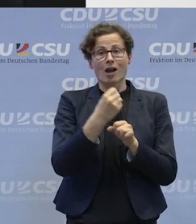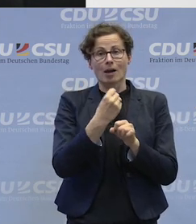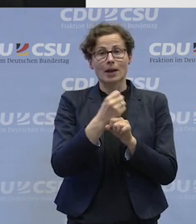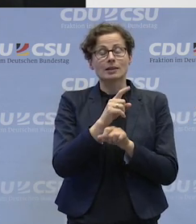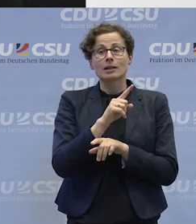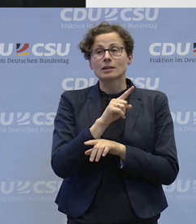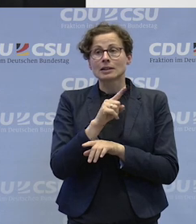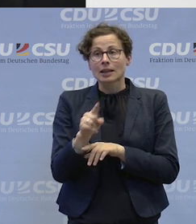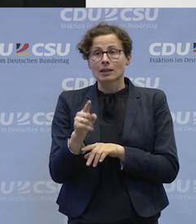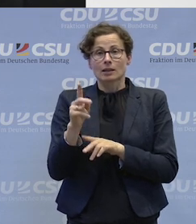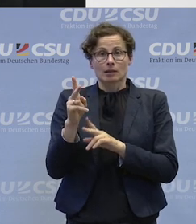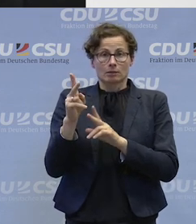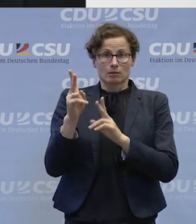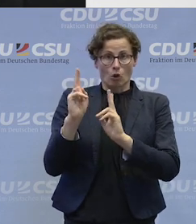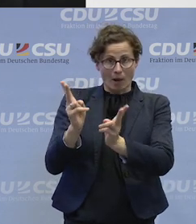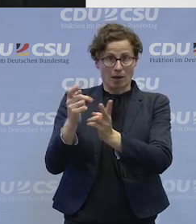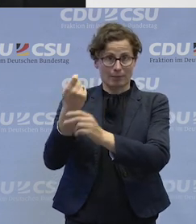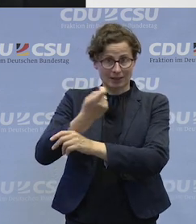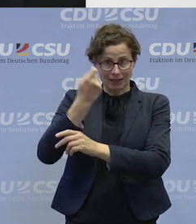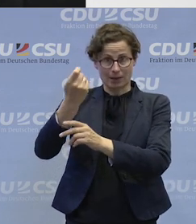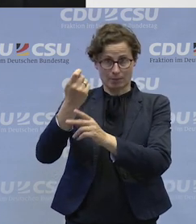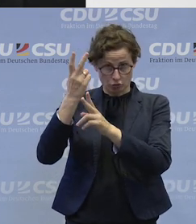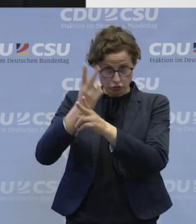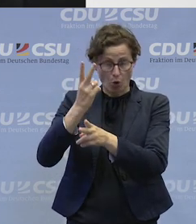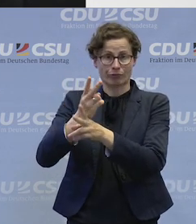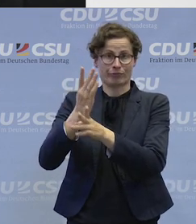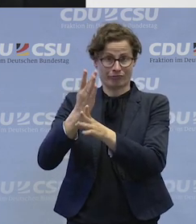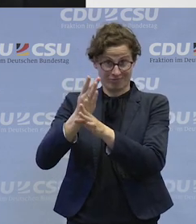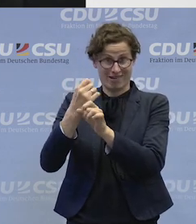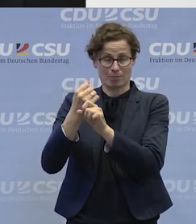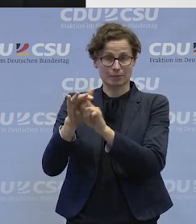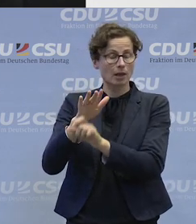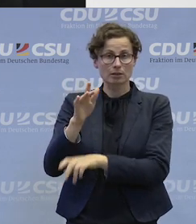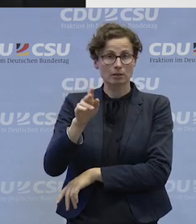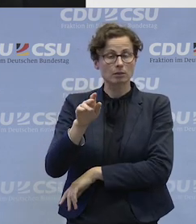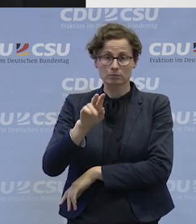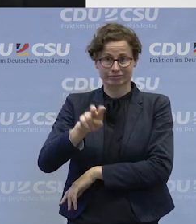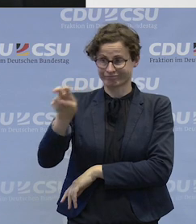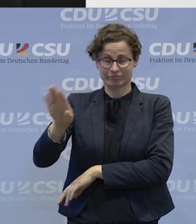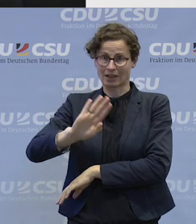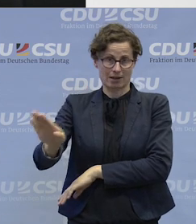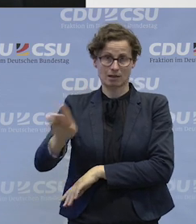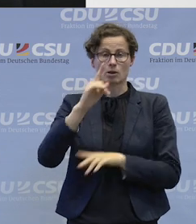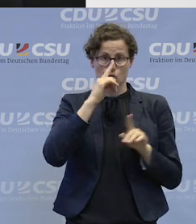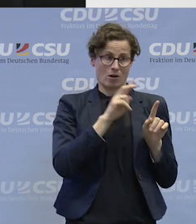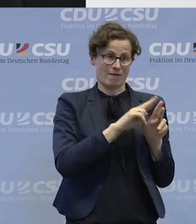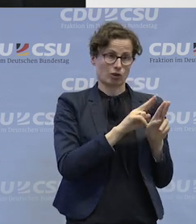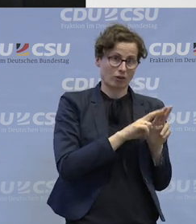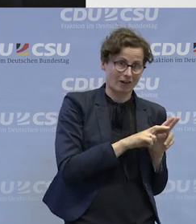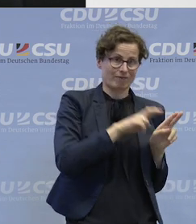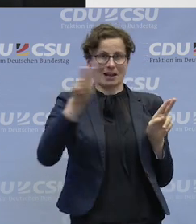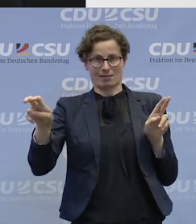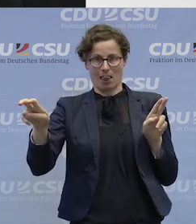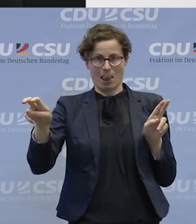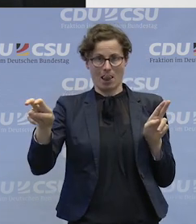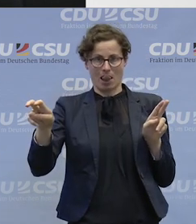Arbeitsplätze in normalen Betrieben, die schon von normalen besetzt sind und normal finanziert sind. Das ist eine